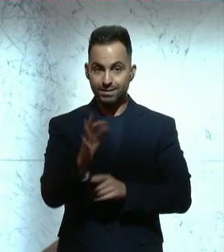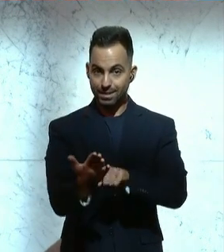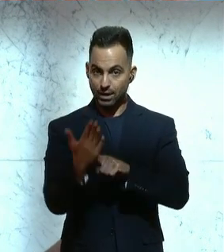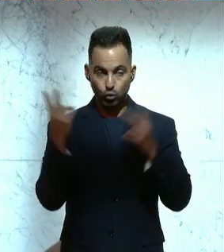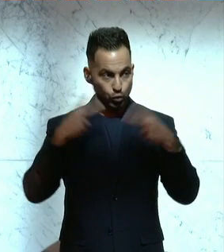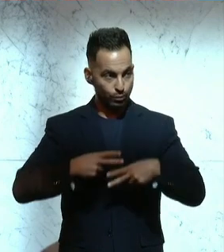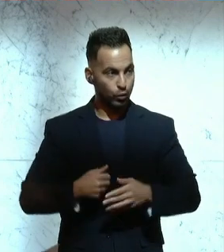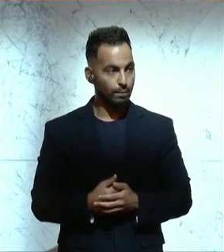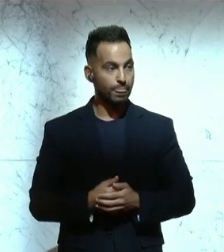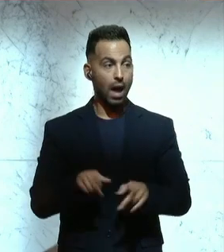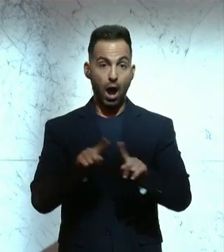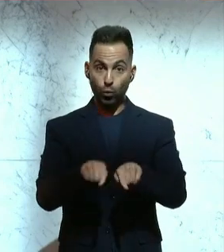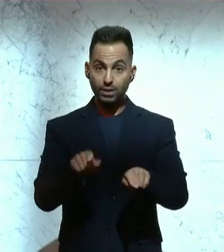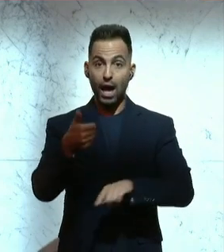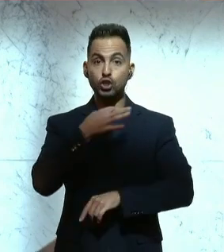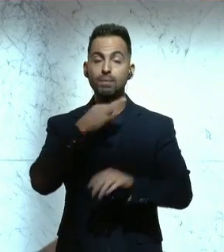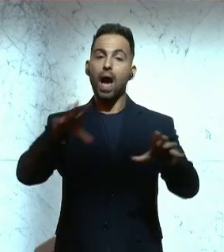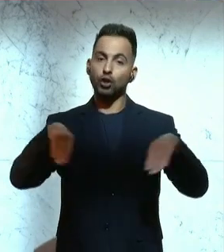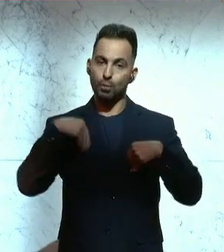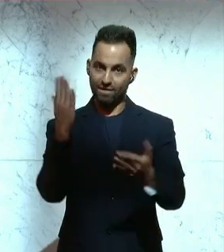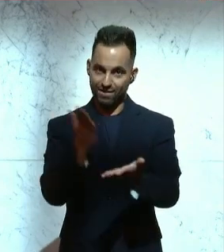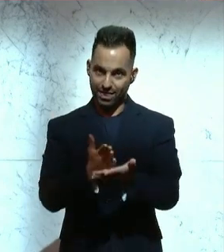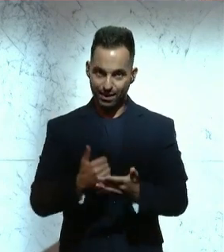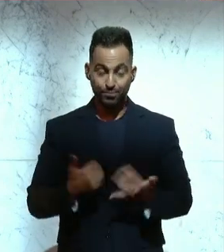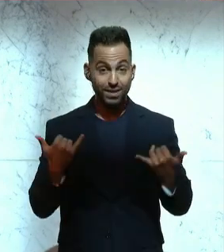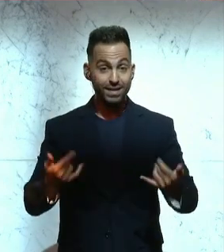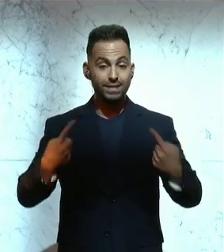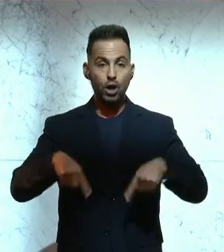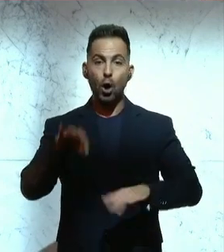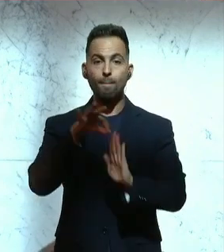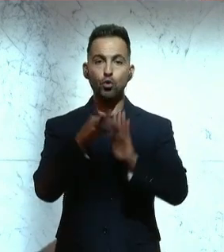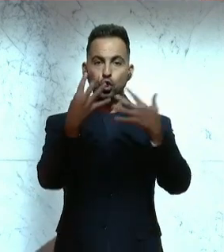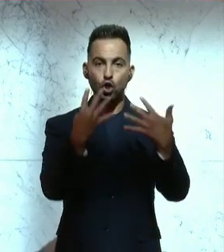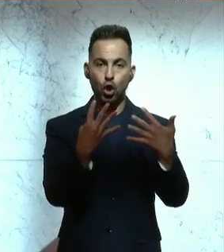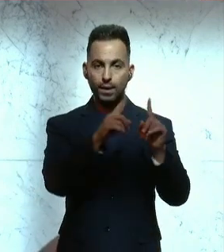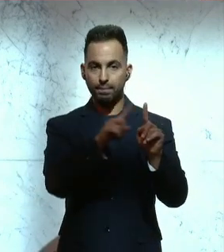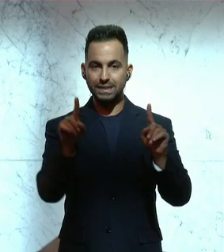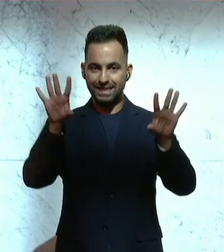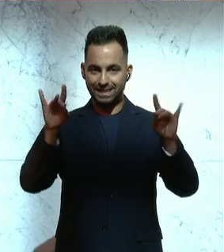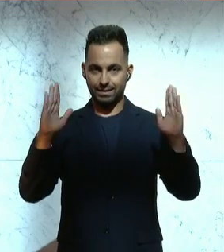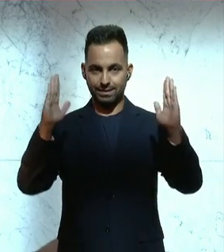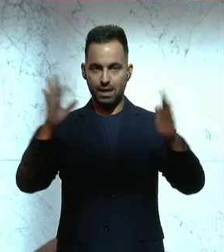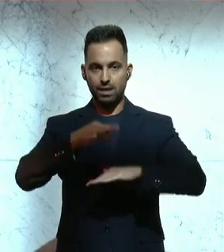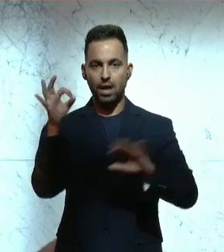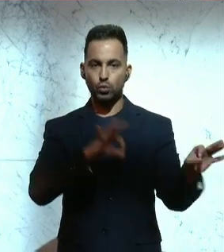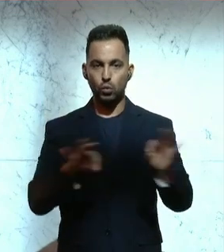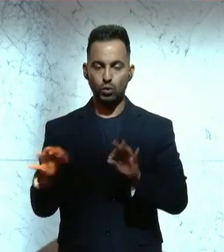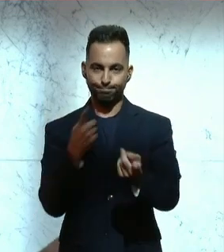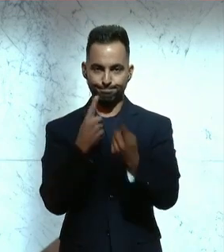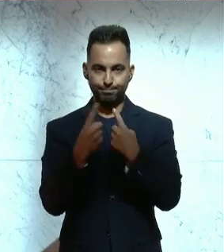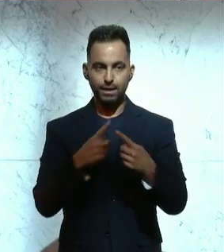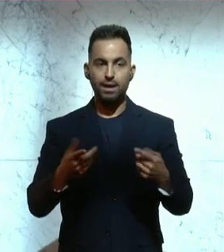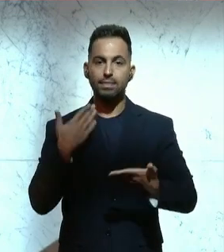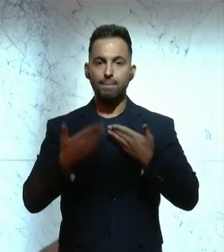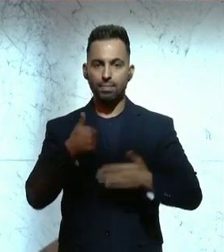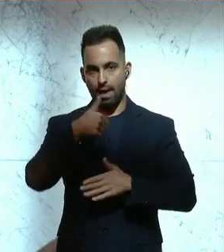Zeichen der Zustimmung. Auch das ist einstimmig angenommen. Wir kommen nun zu den Punkten 9 und 10 der Tagesordnung. Und